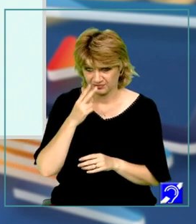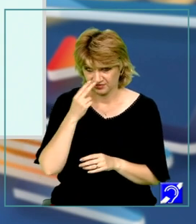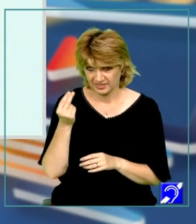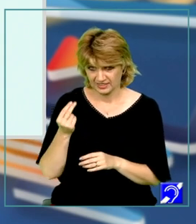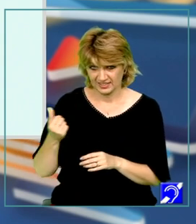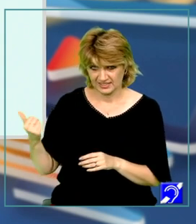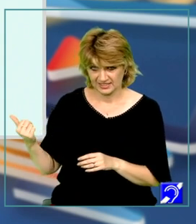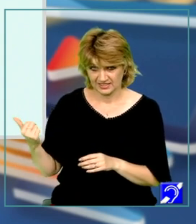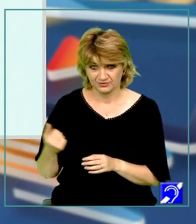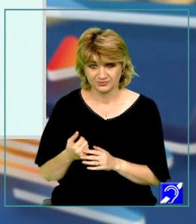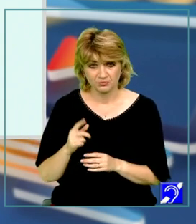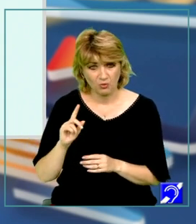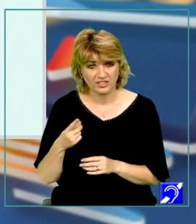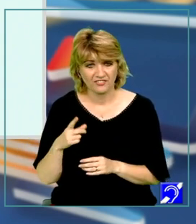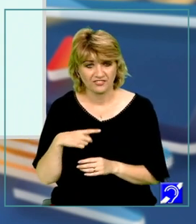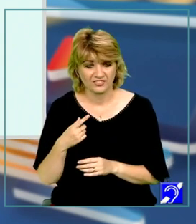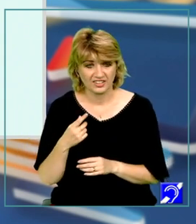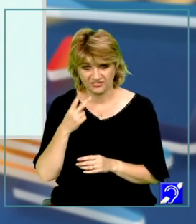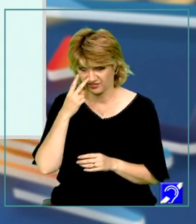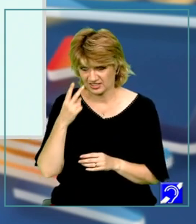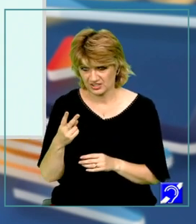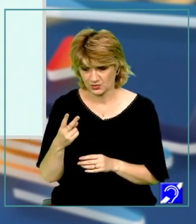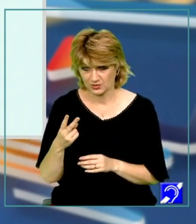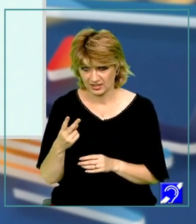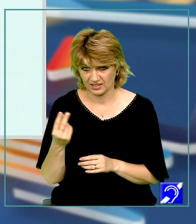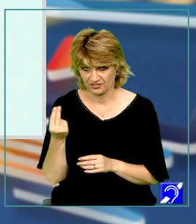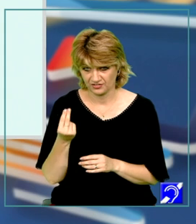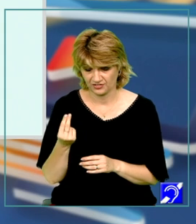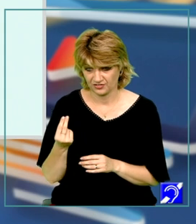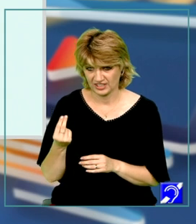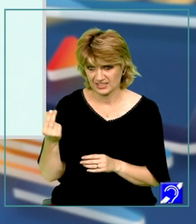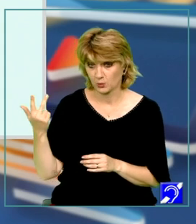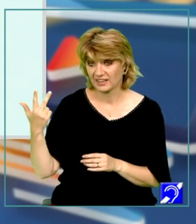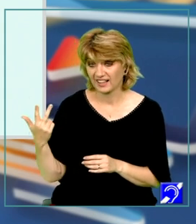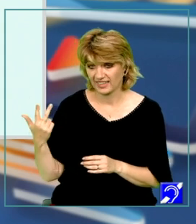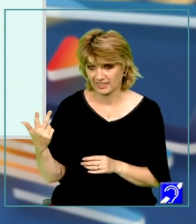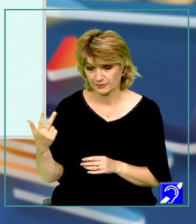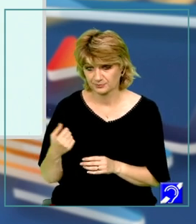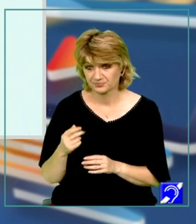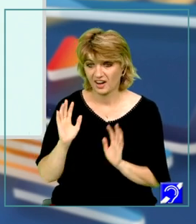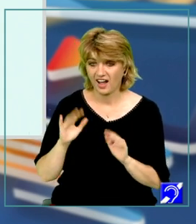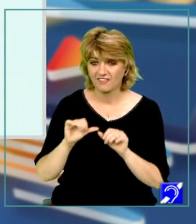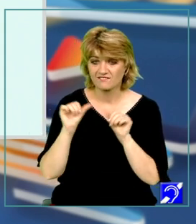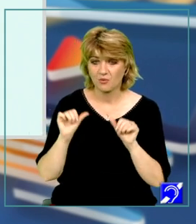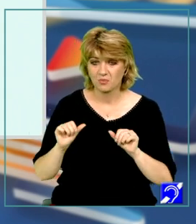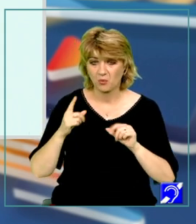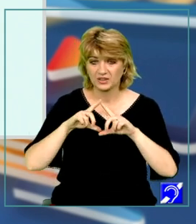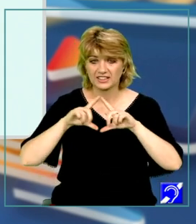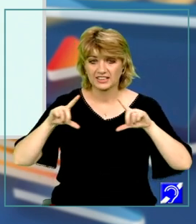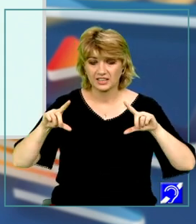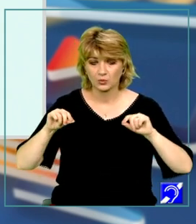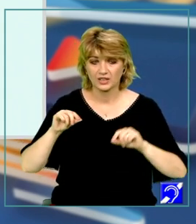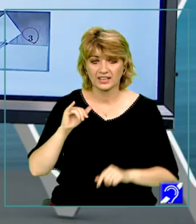această porțiune, care poate fi vizualizată în figura numărul 3, are forma unui triunghi